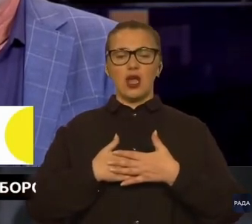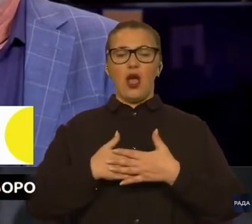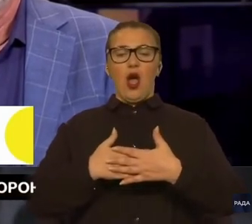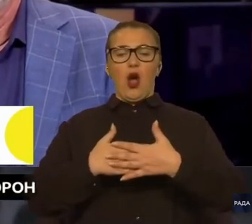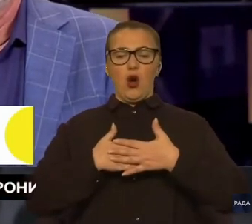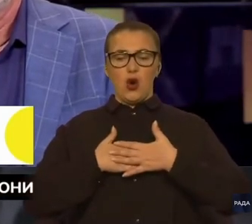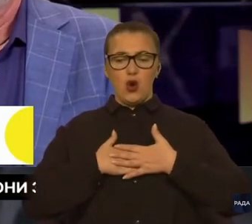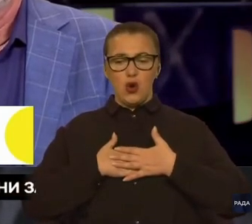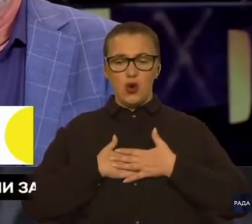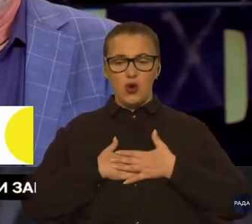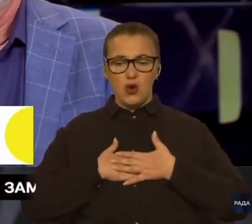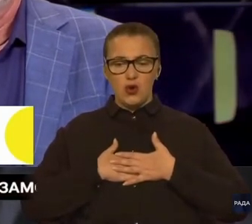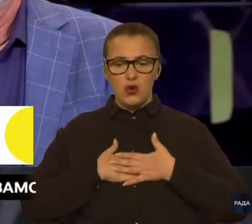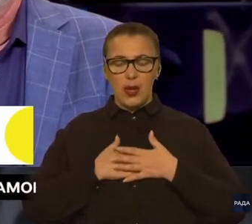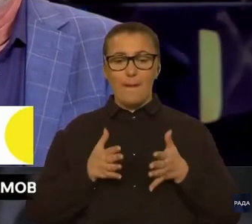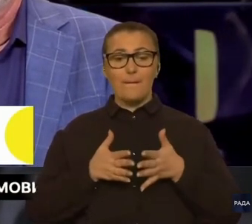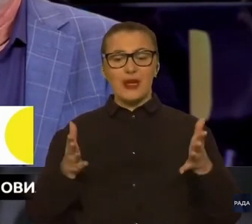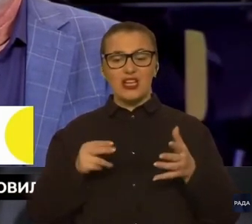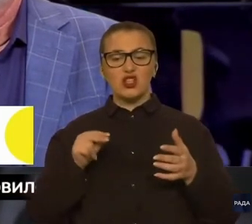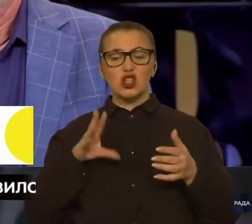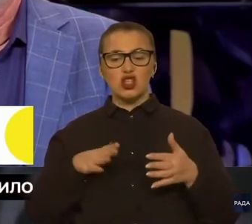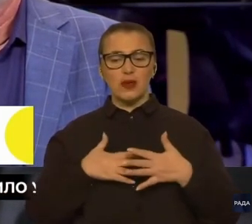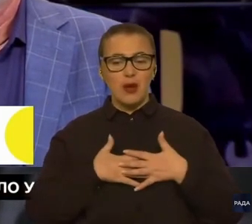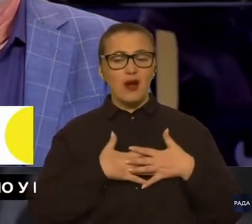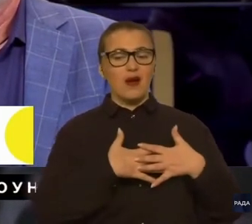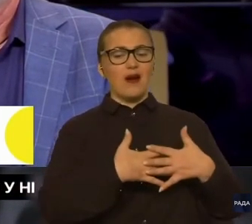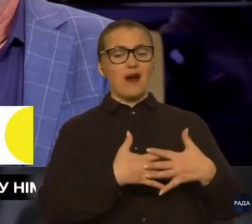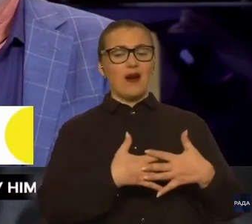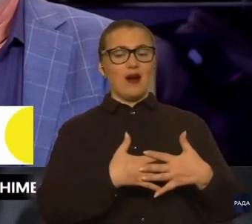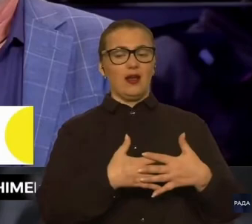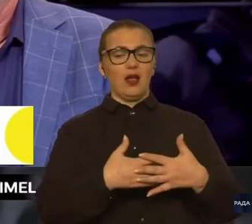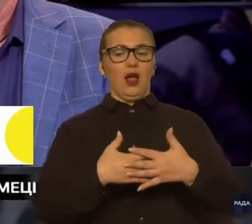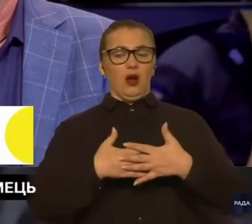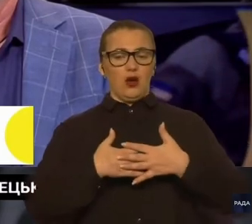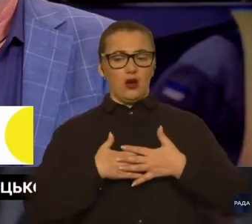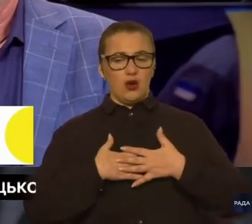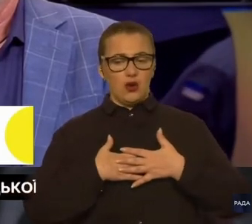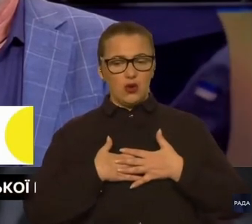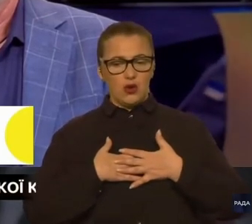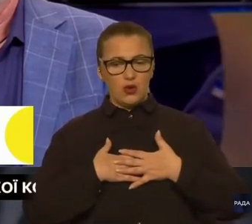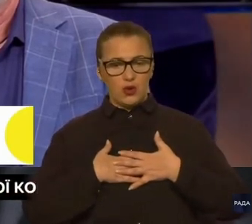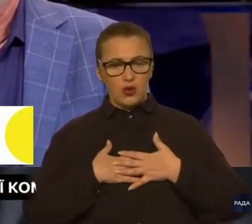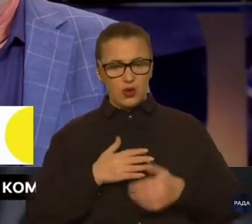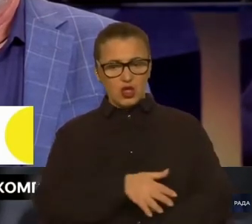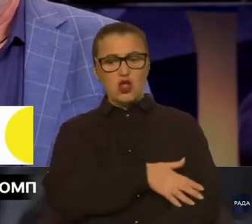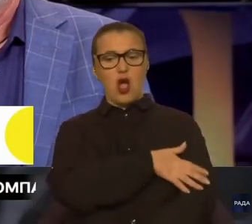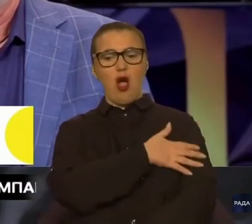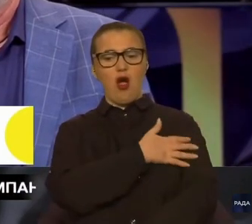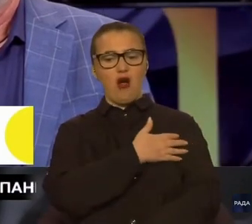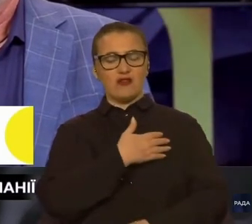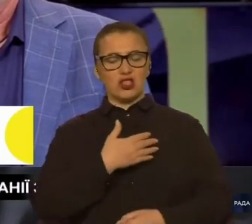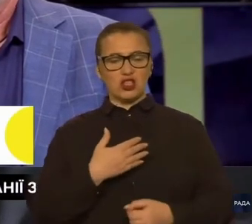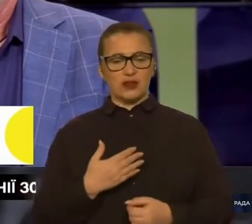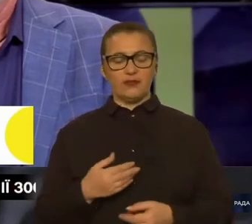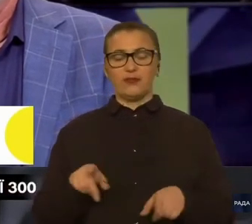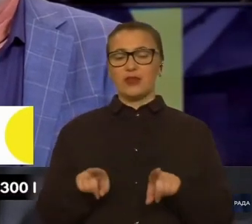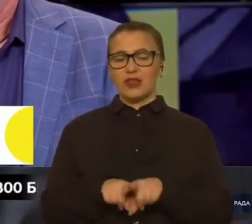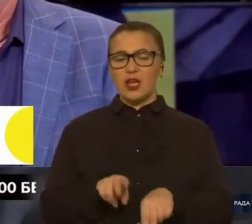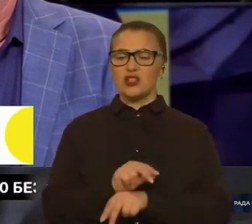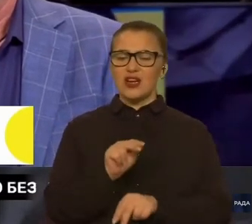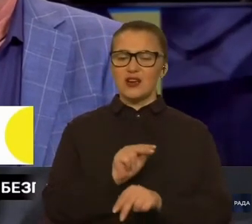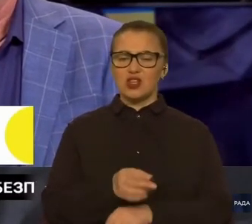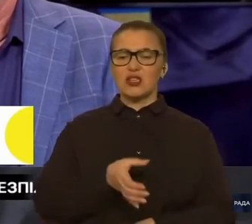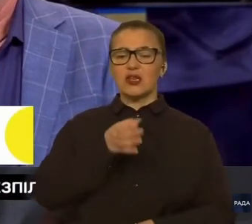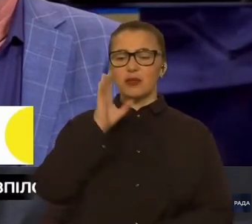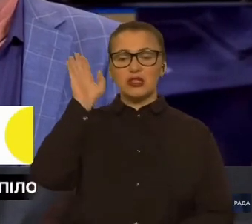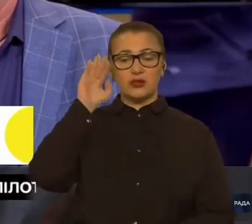довший, ніж вдох. Тобто ми видихаємо довше. Також привчати пити водичку,